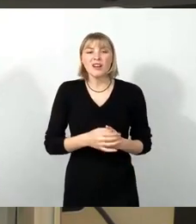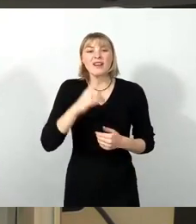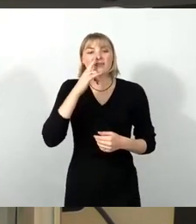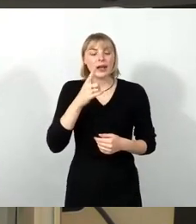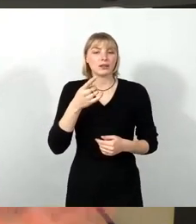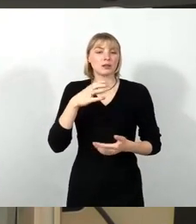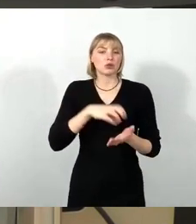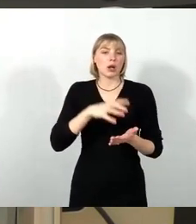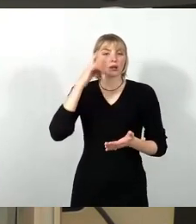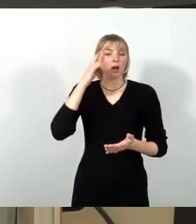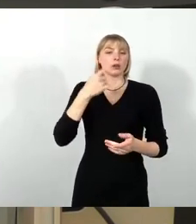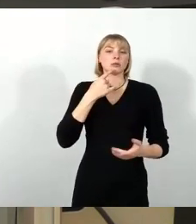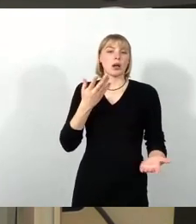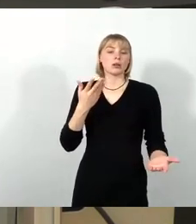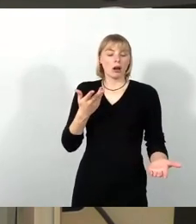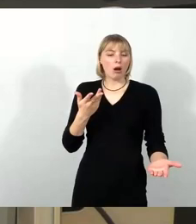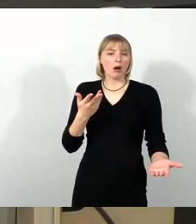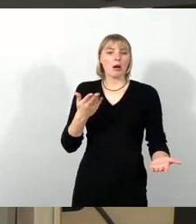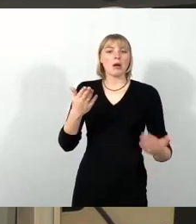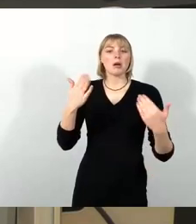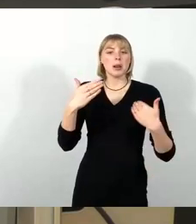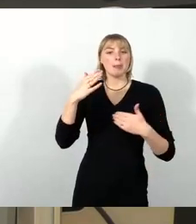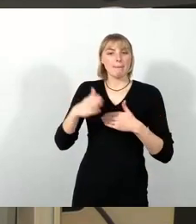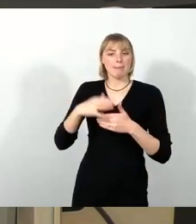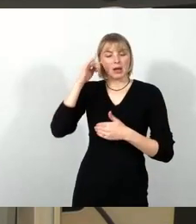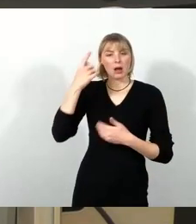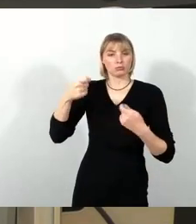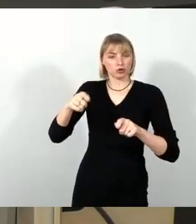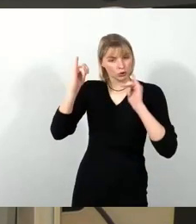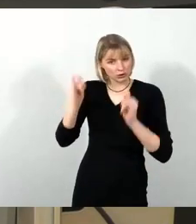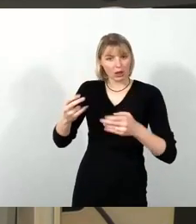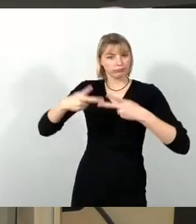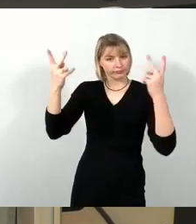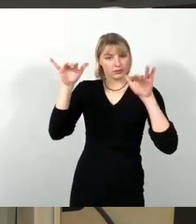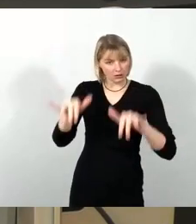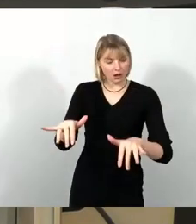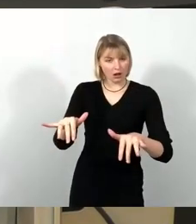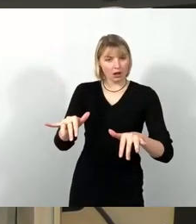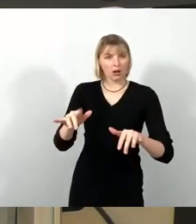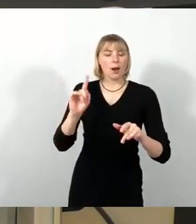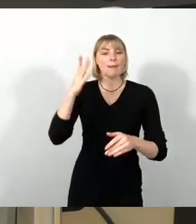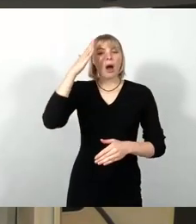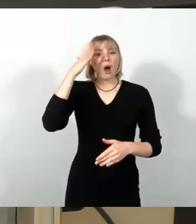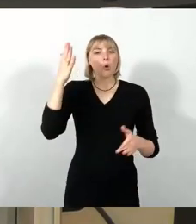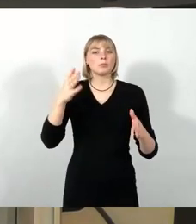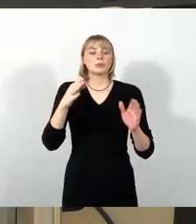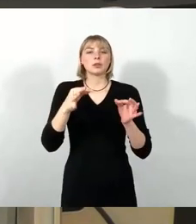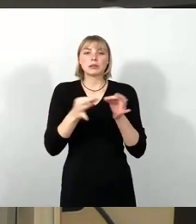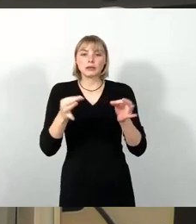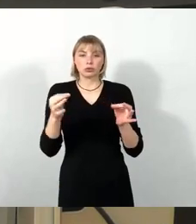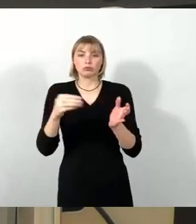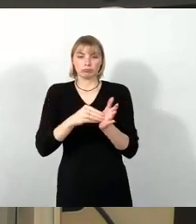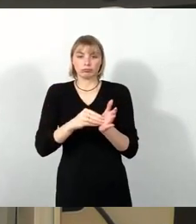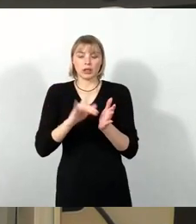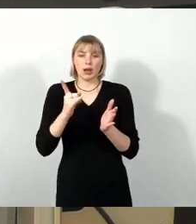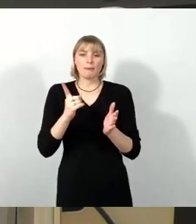wir haben zwar einen Klimabeirat beschlossen in der Hauptsatzung, aber wir sagen nicht, wie er werden soll.